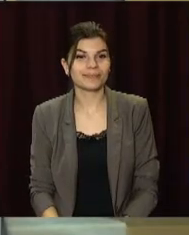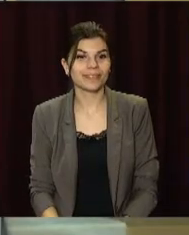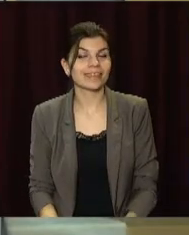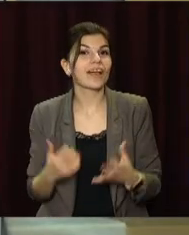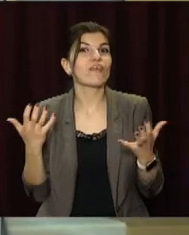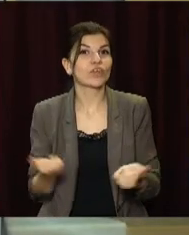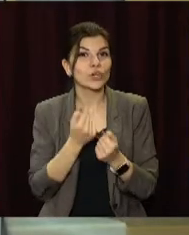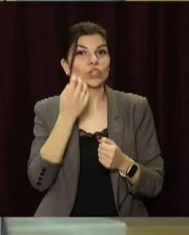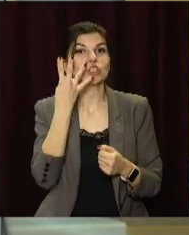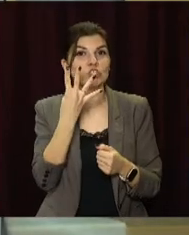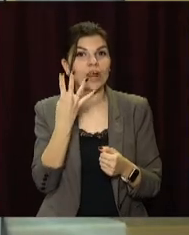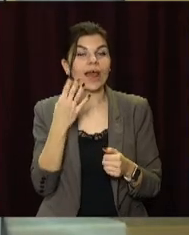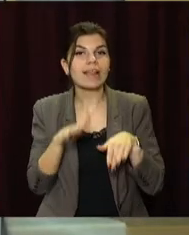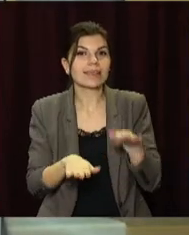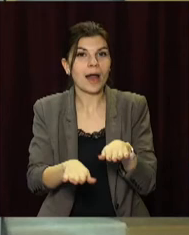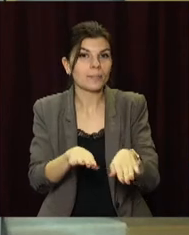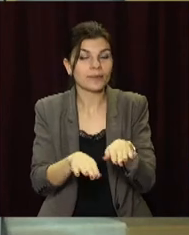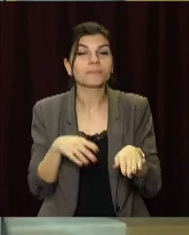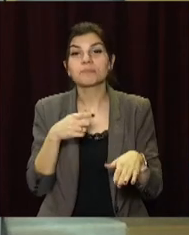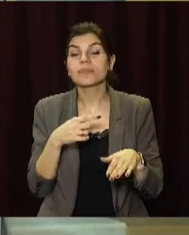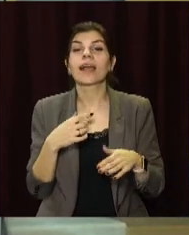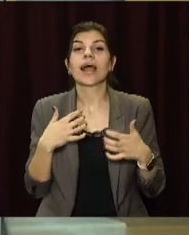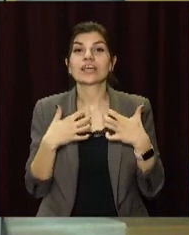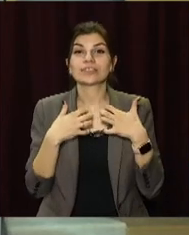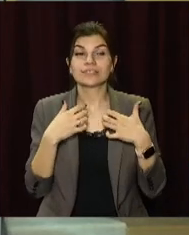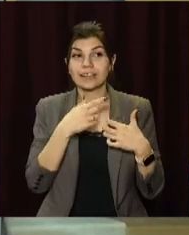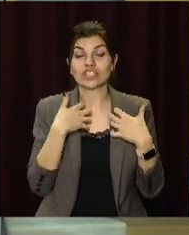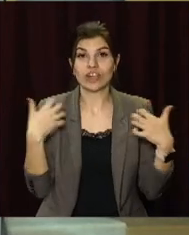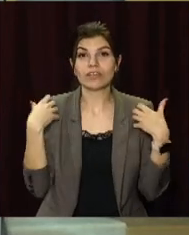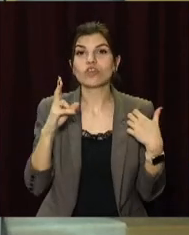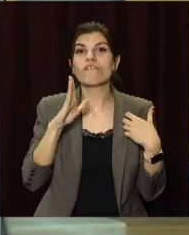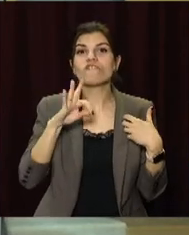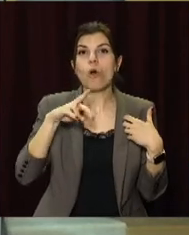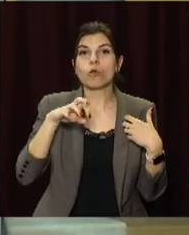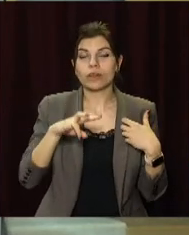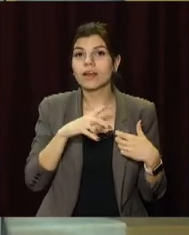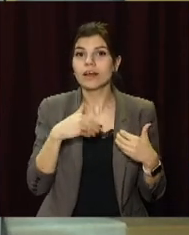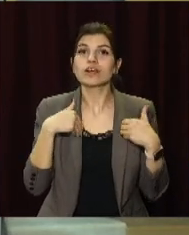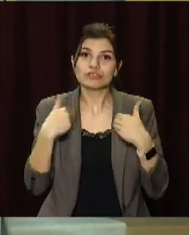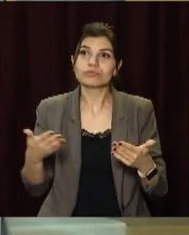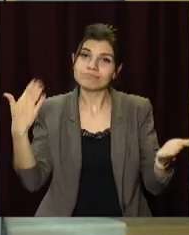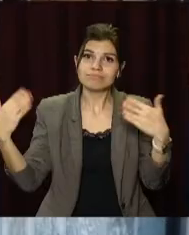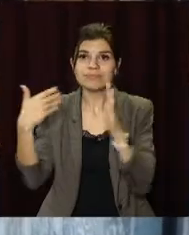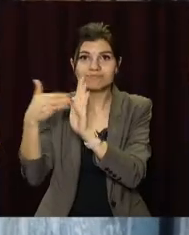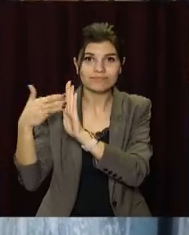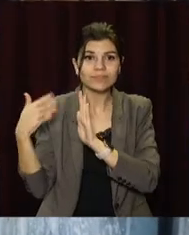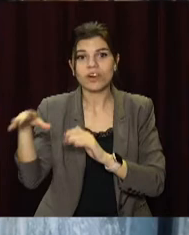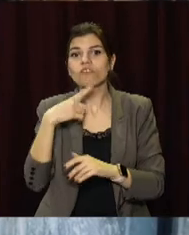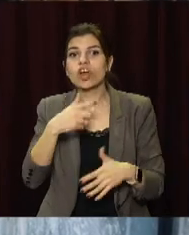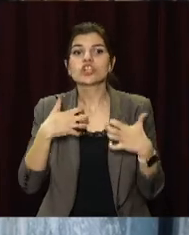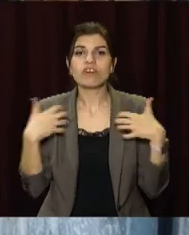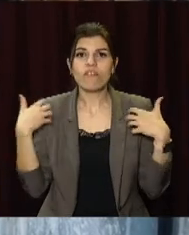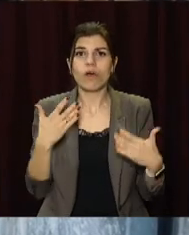Врятують чотирилапого. Дніпровські волонтери закликають всіх небайдожих долучитися до доброї справи. Кажуть, безпритульні